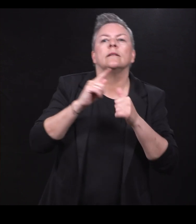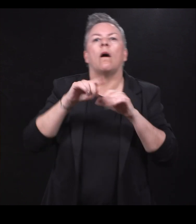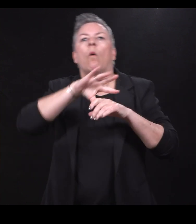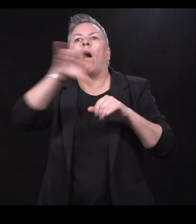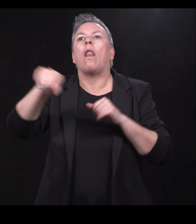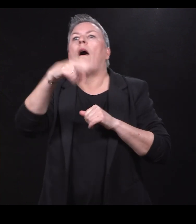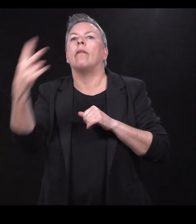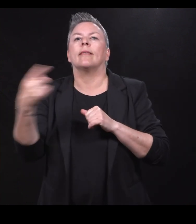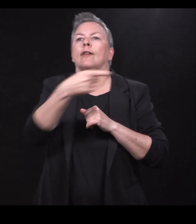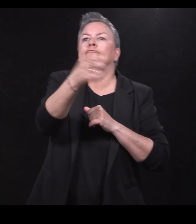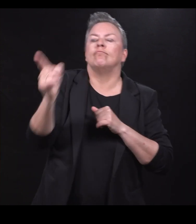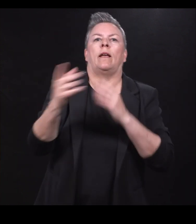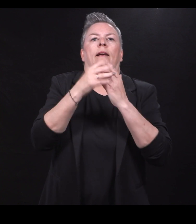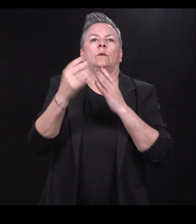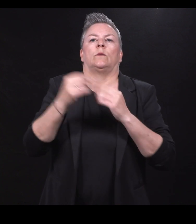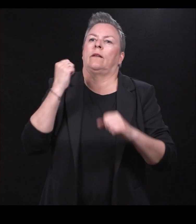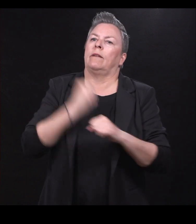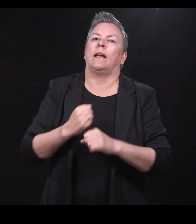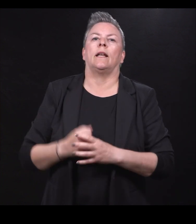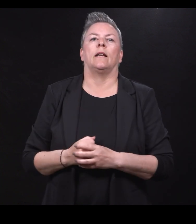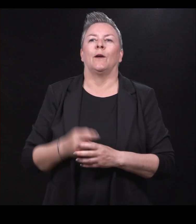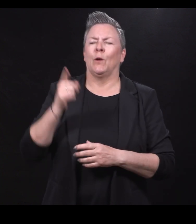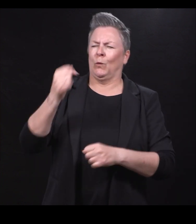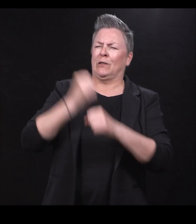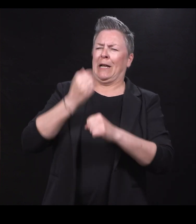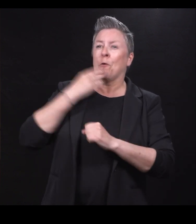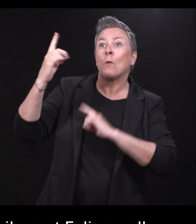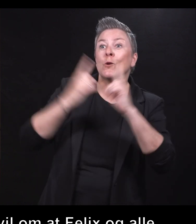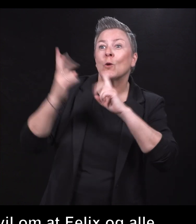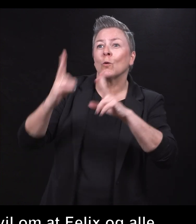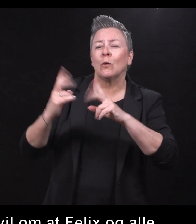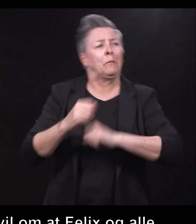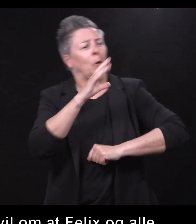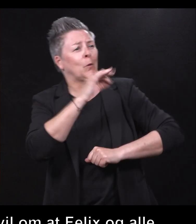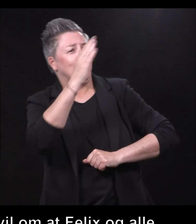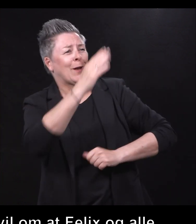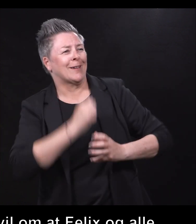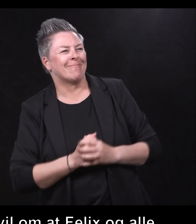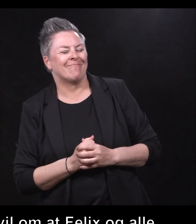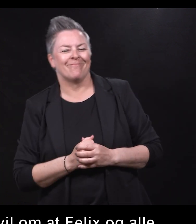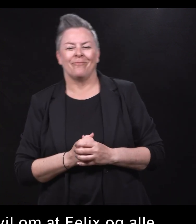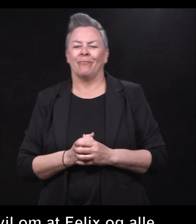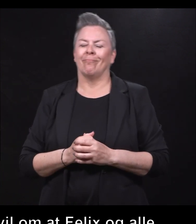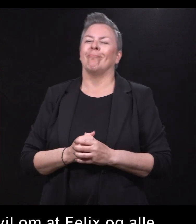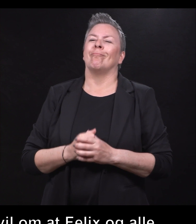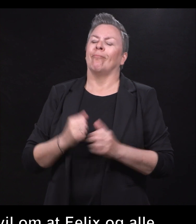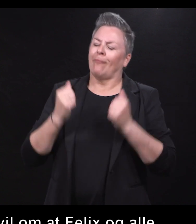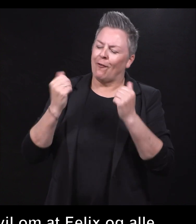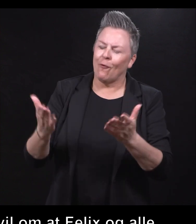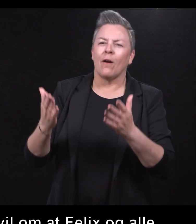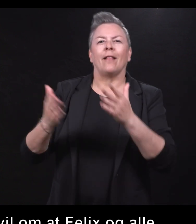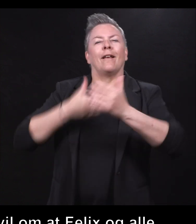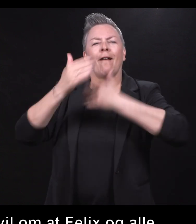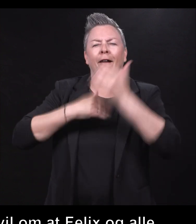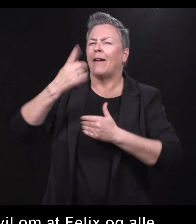er ressurser. Du er skikkelig god til å synge også. Tusen takk. Her er det en liten gave, et nett. Tusen